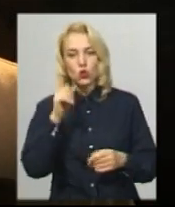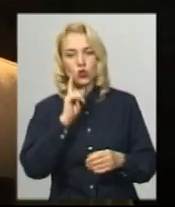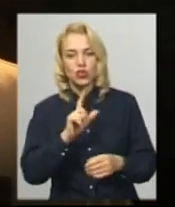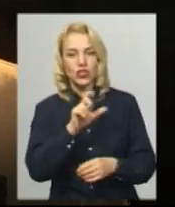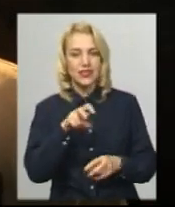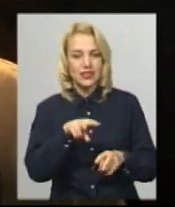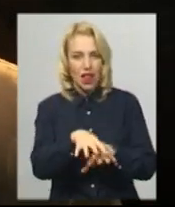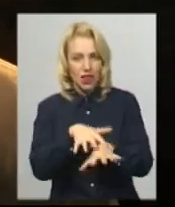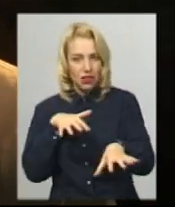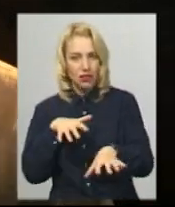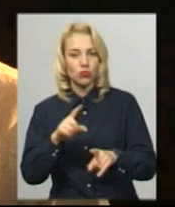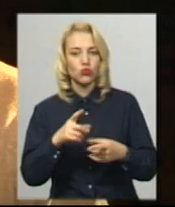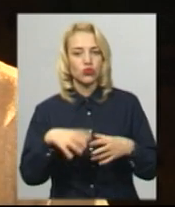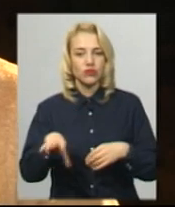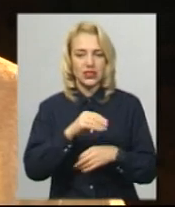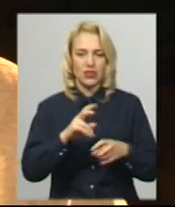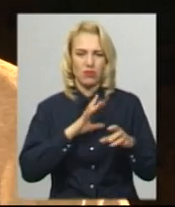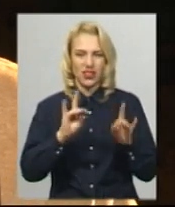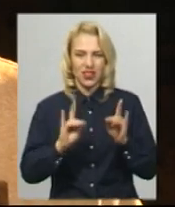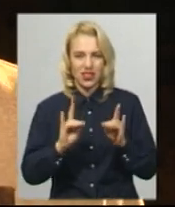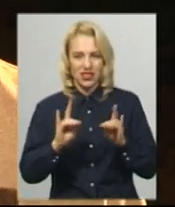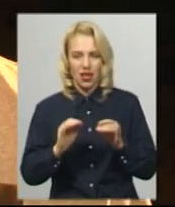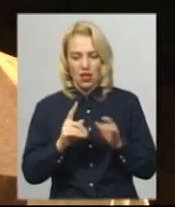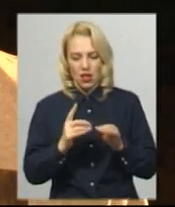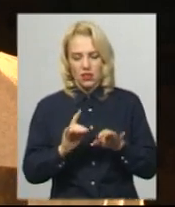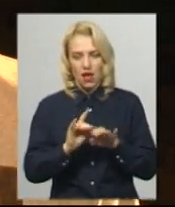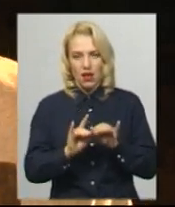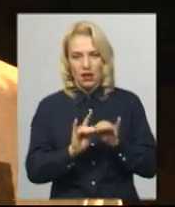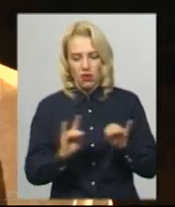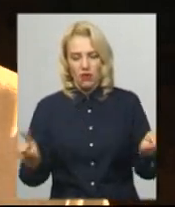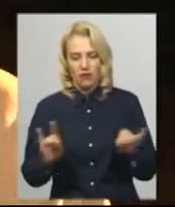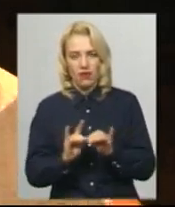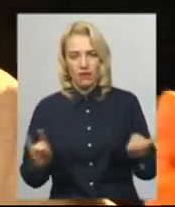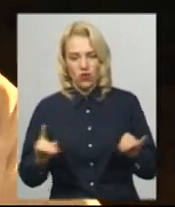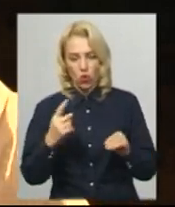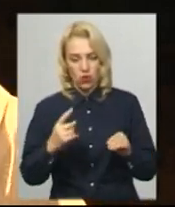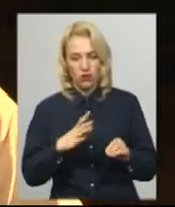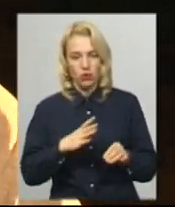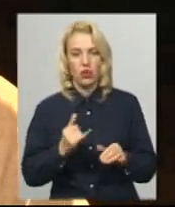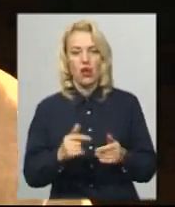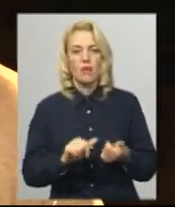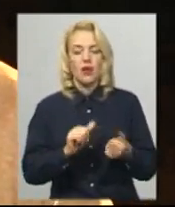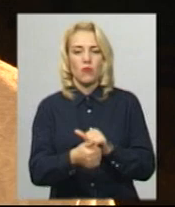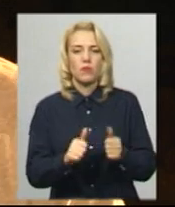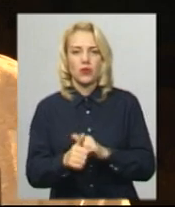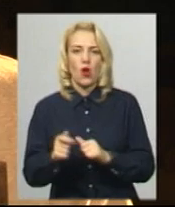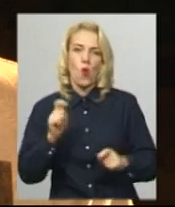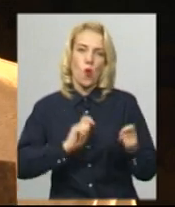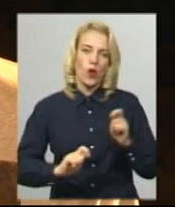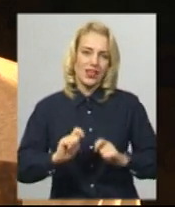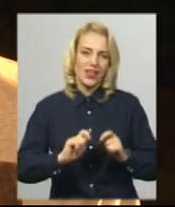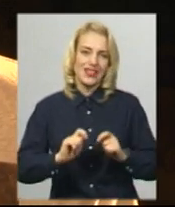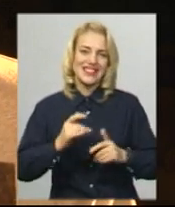залу, тому що раніше всі глядацькі крісла було на одному рівні. Тобто ми поміняли і одяг сцени деякій,